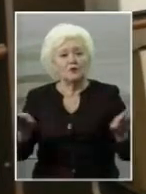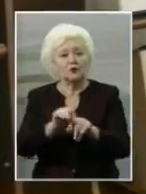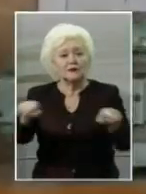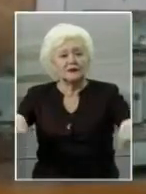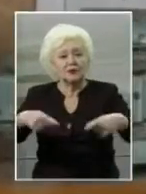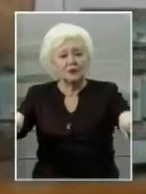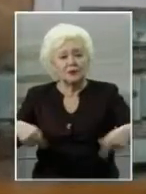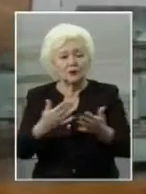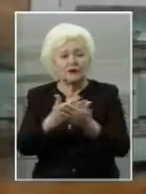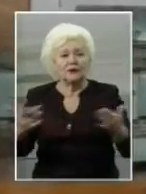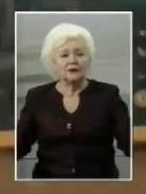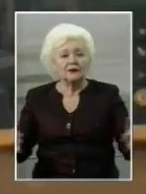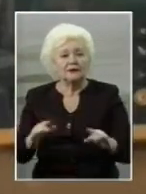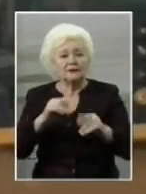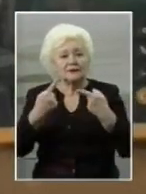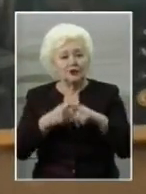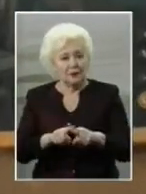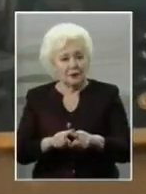різноманітна обчислювальна техніка.